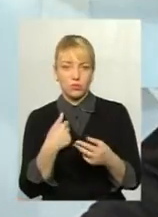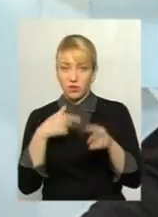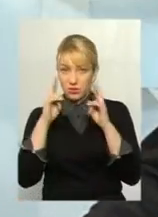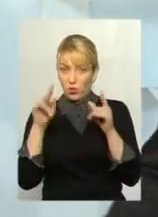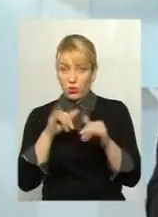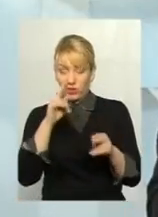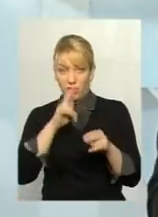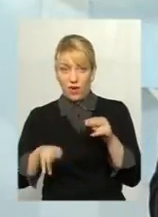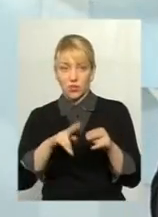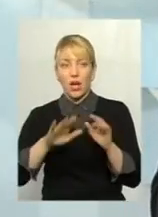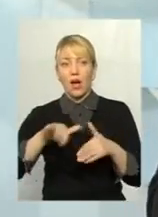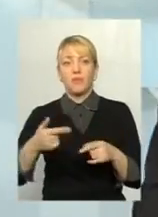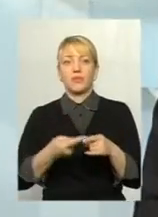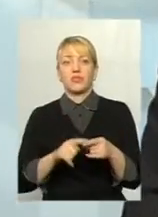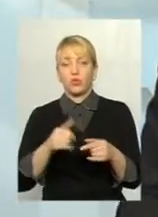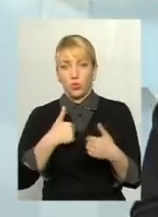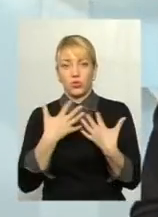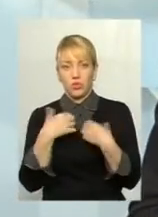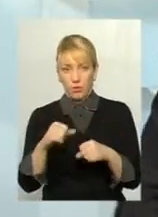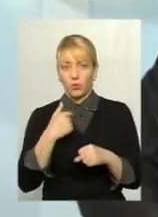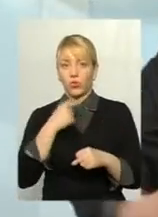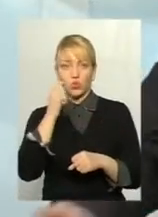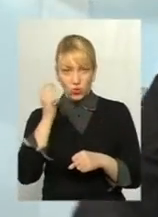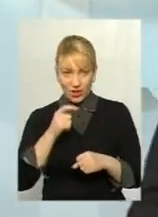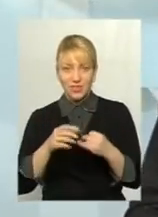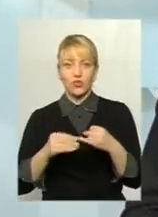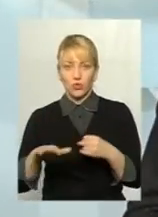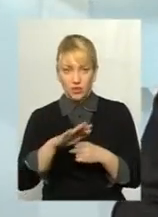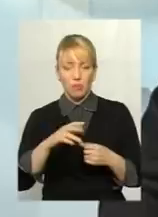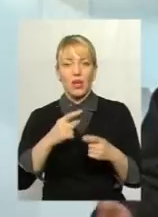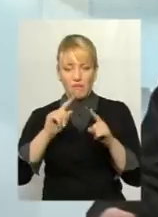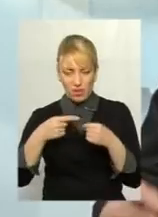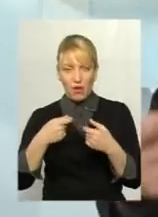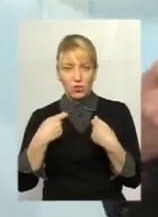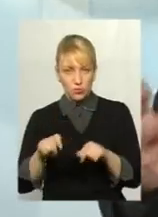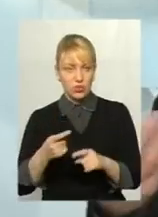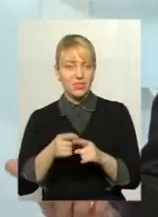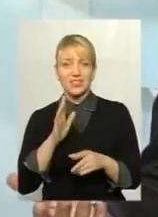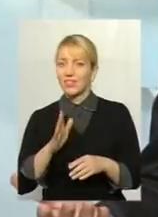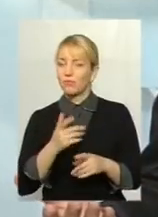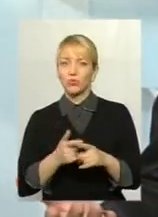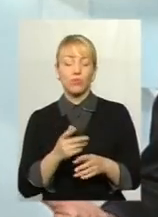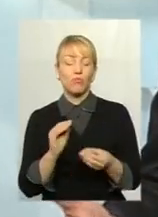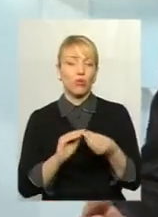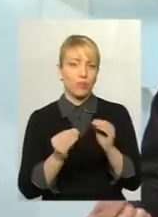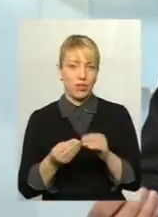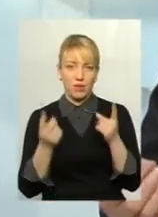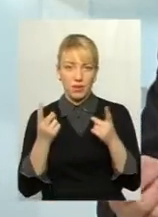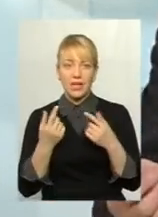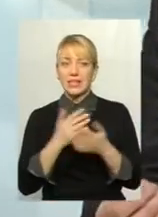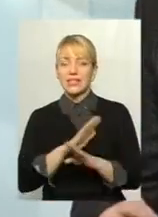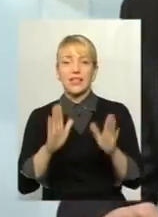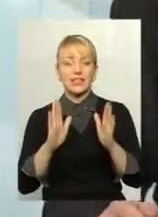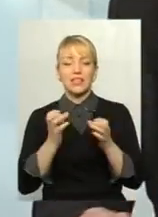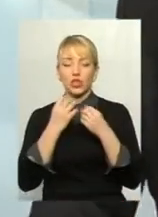куди вони діватися. А після цього ти хочеш забирати українську землю і вимагаєш, щоб її продати. Це буде чехарда. І для людей дуже велика проблема буде. Це не тільки